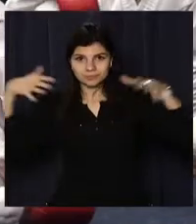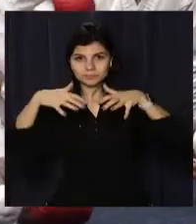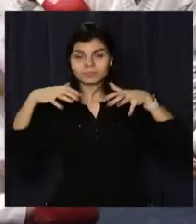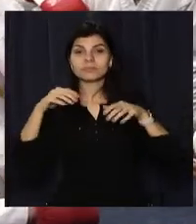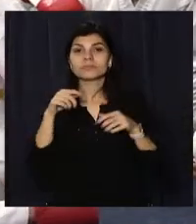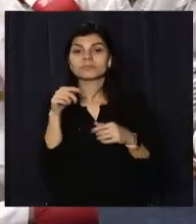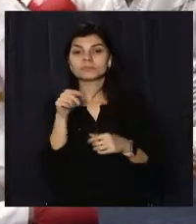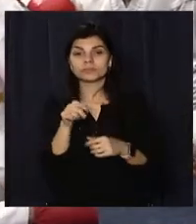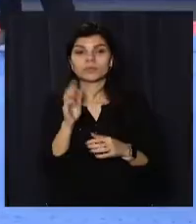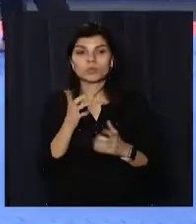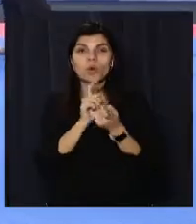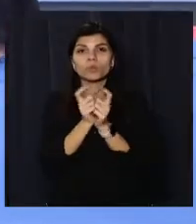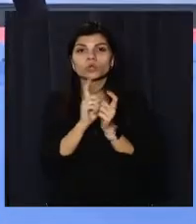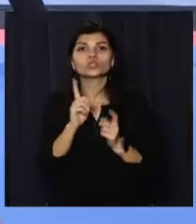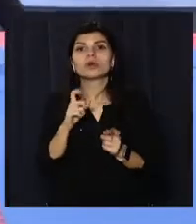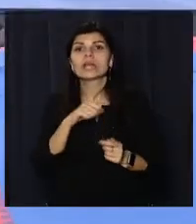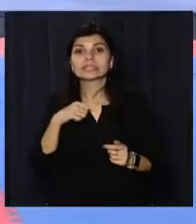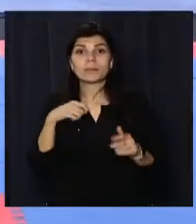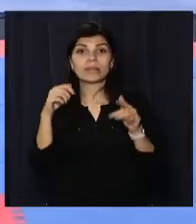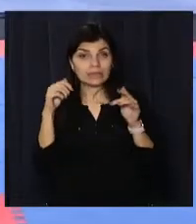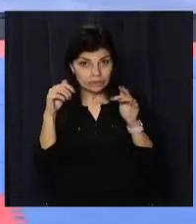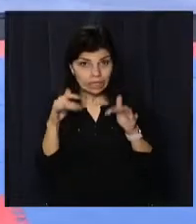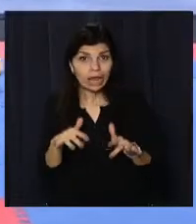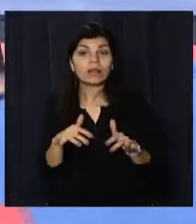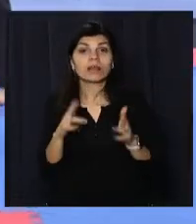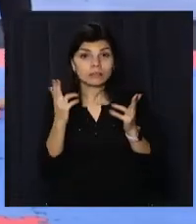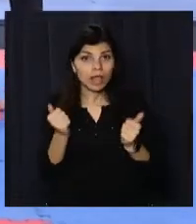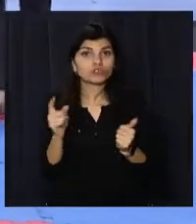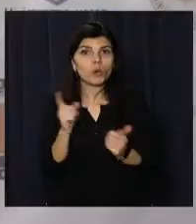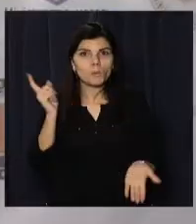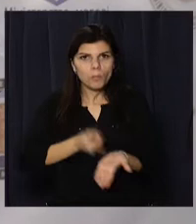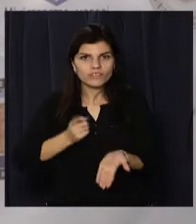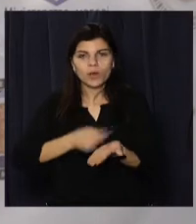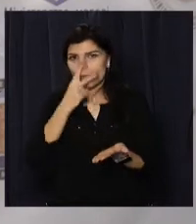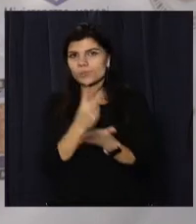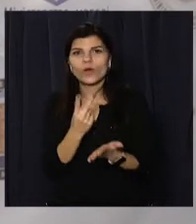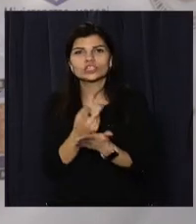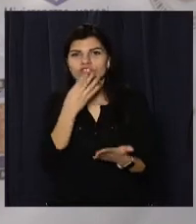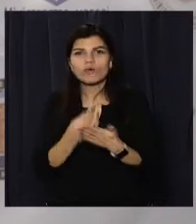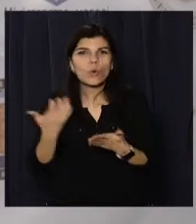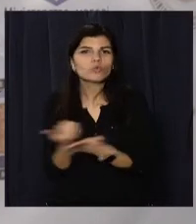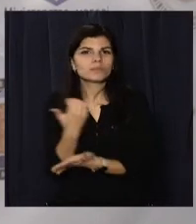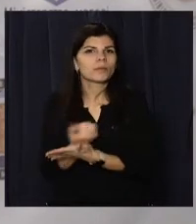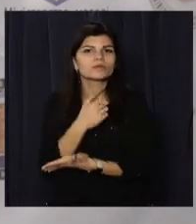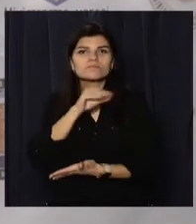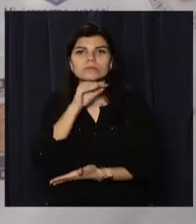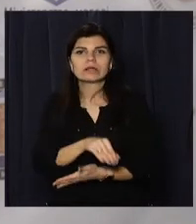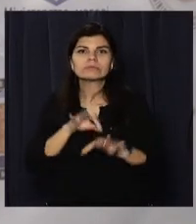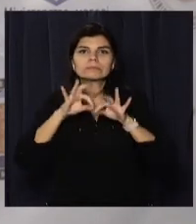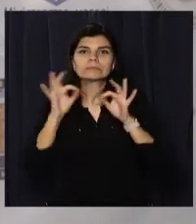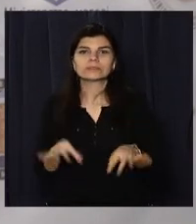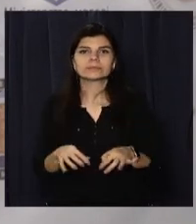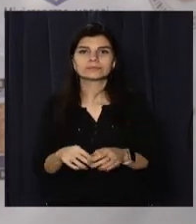за те, щоб на самому діле ще раз підтвердити свою успішність в цьому віде